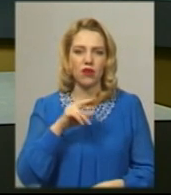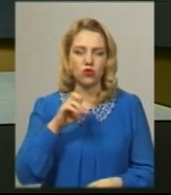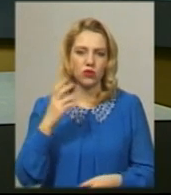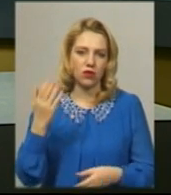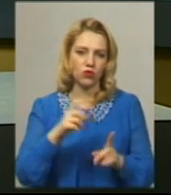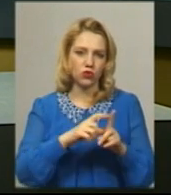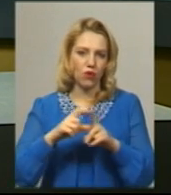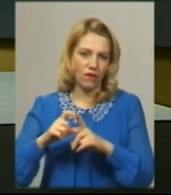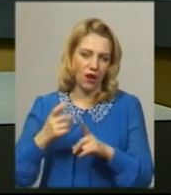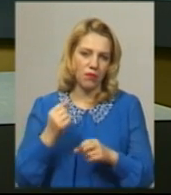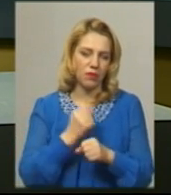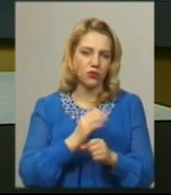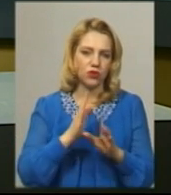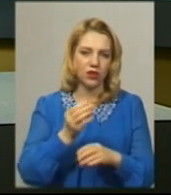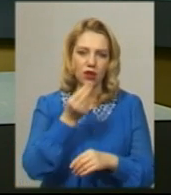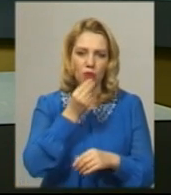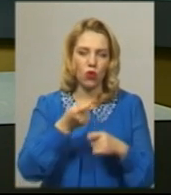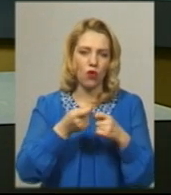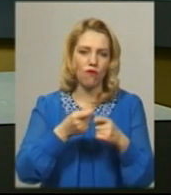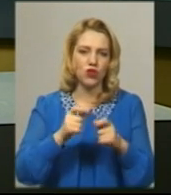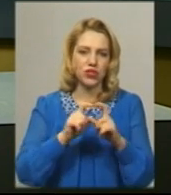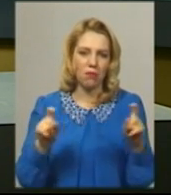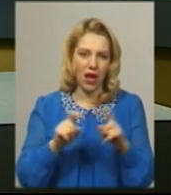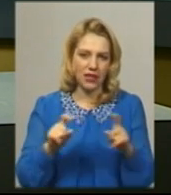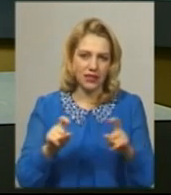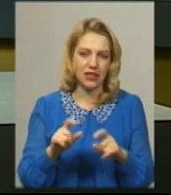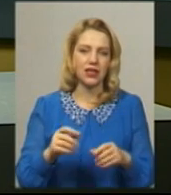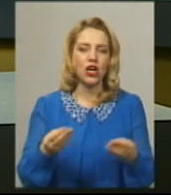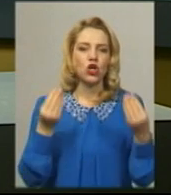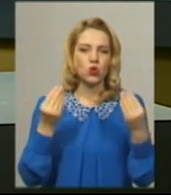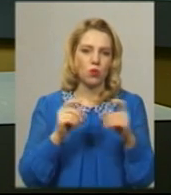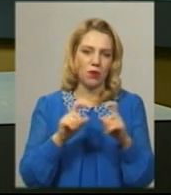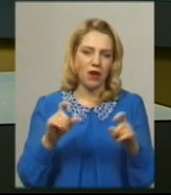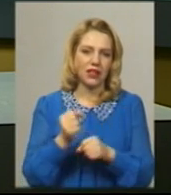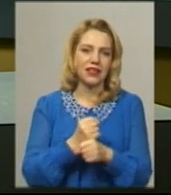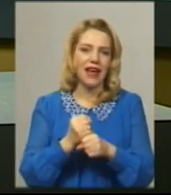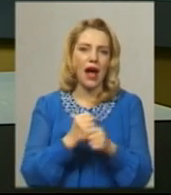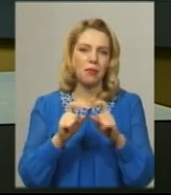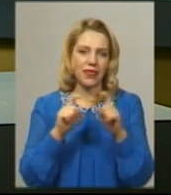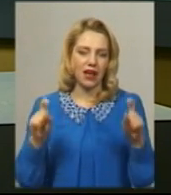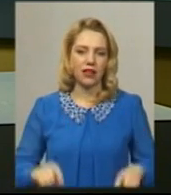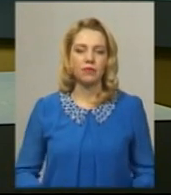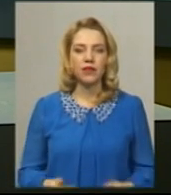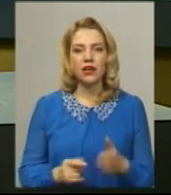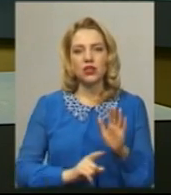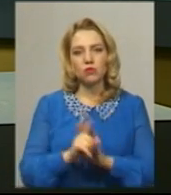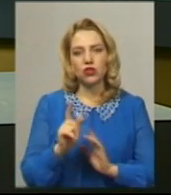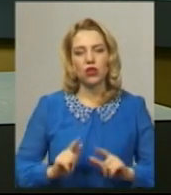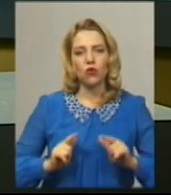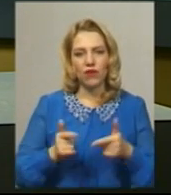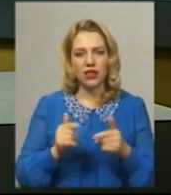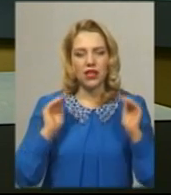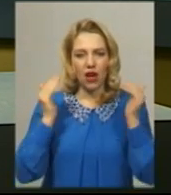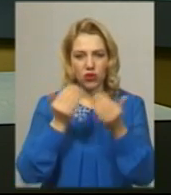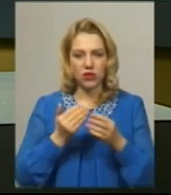його словами, працюють лише продовольчі магазини, супермаркети та аптеки. З початку введення карантинних